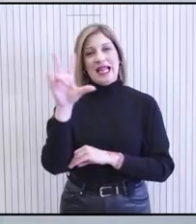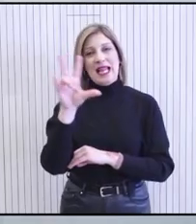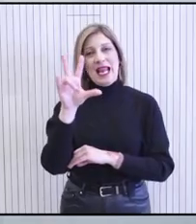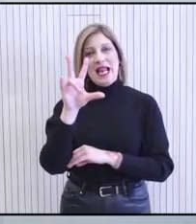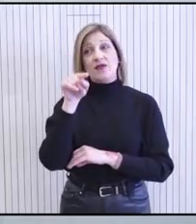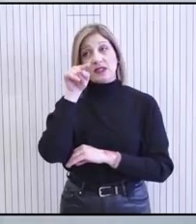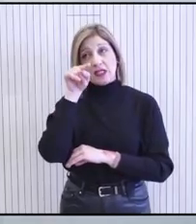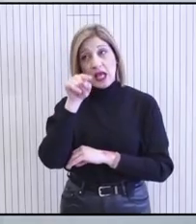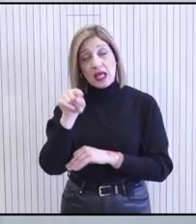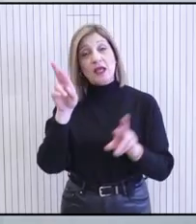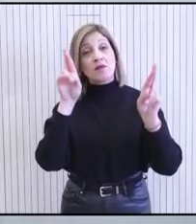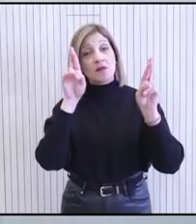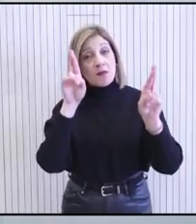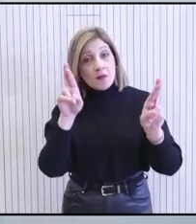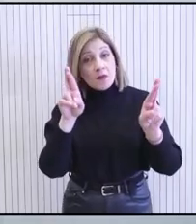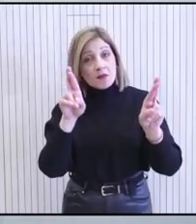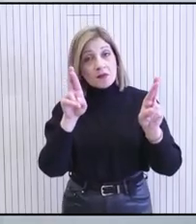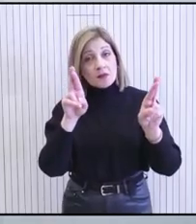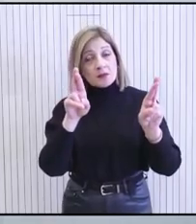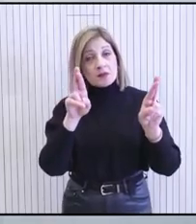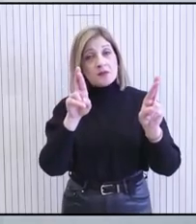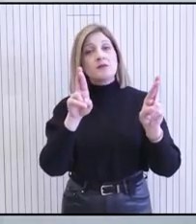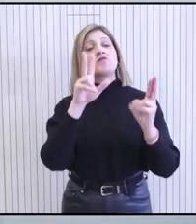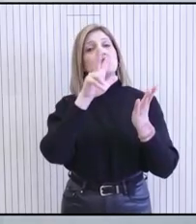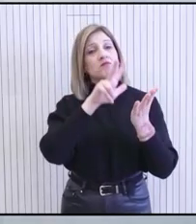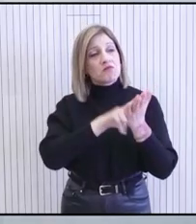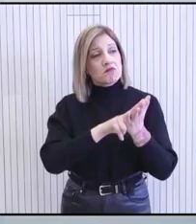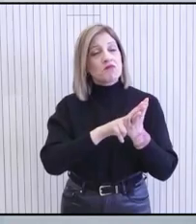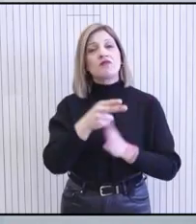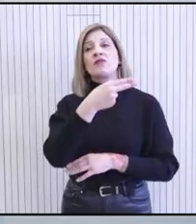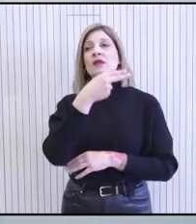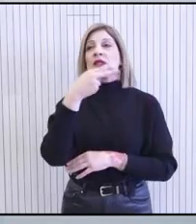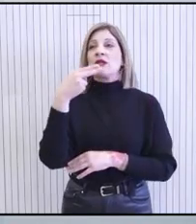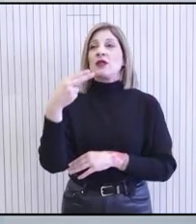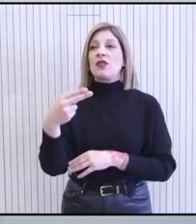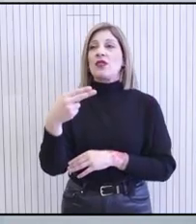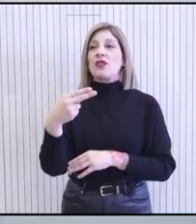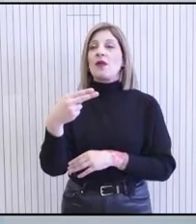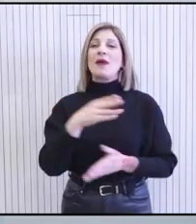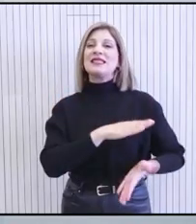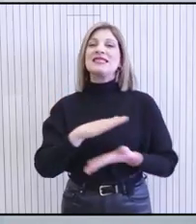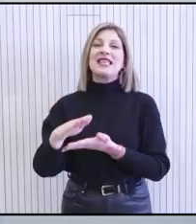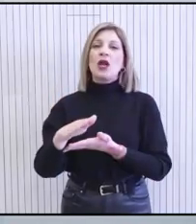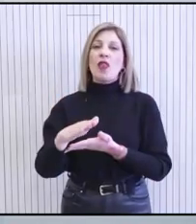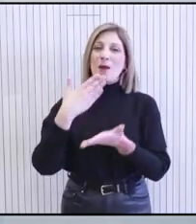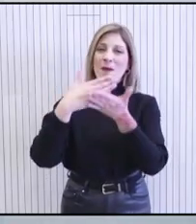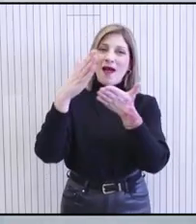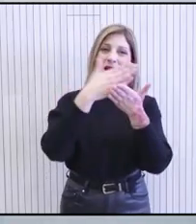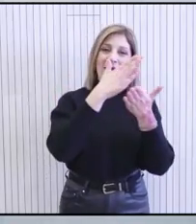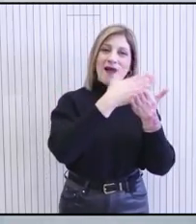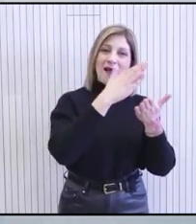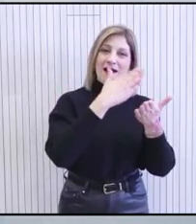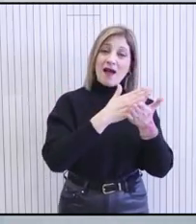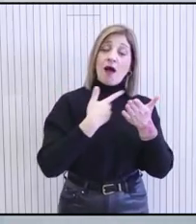και εκεί είναι που ελπίζουμε ότι θα υπάρξει κατάληξη στον τομέα του έτοιμου σκυροδέμματος. Έχουν